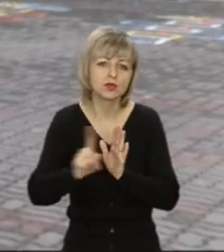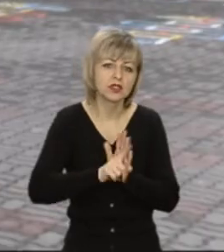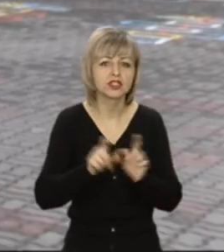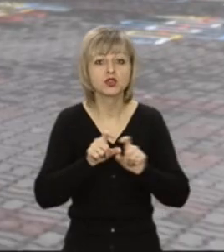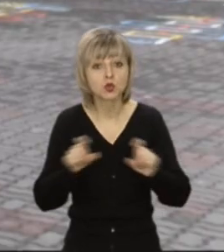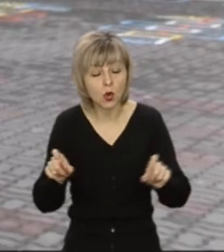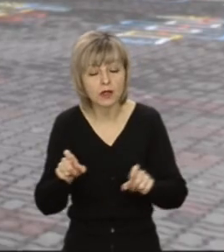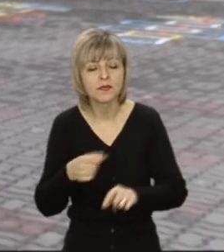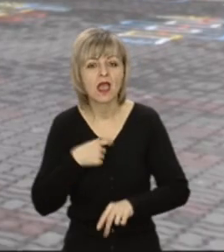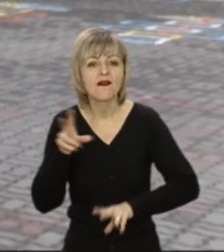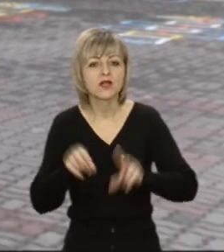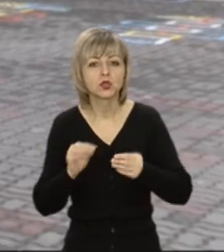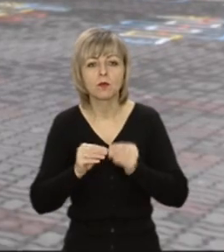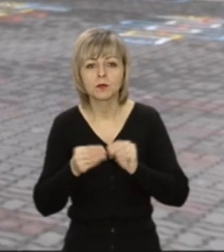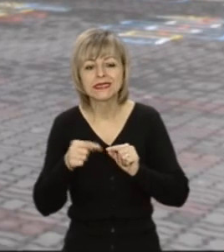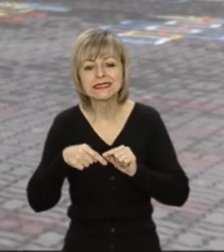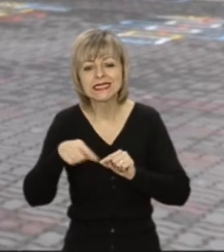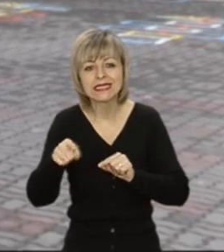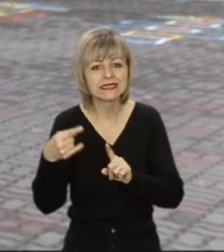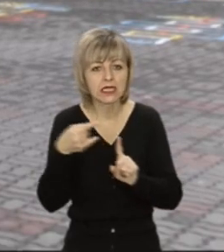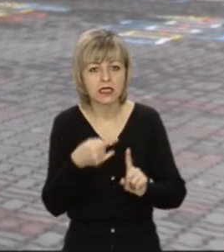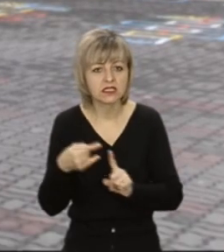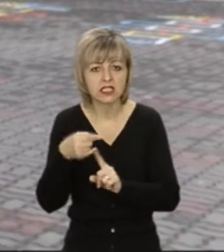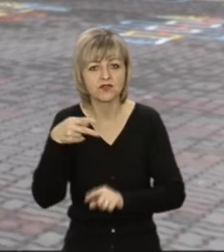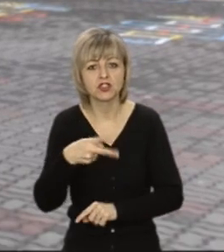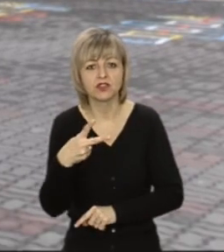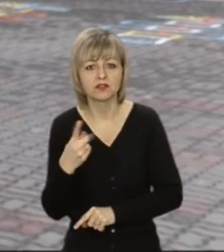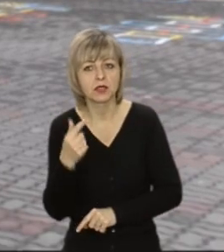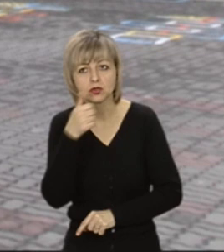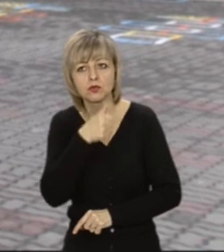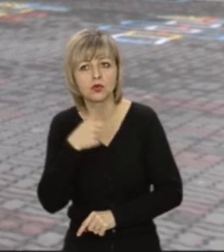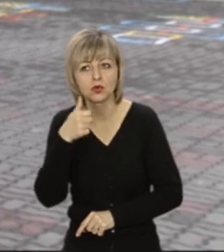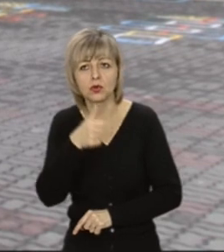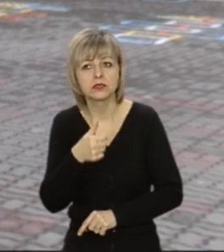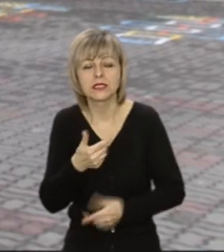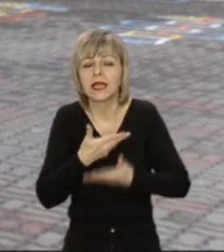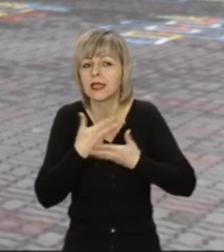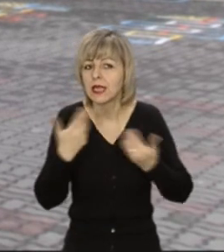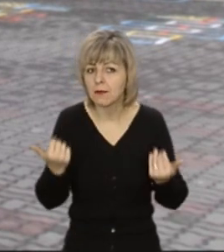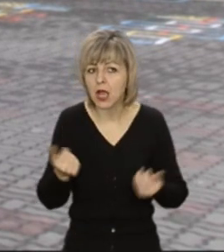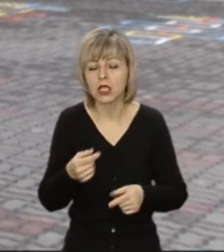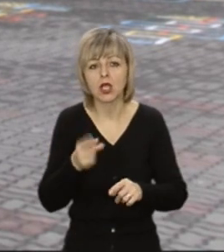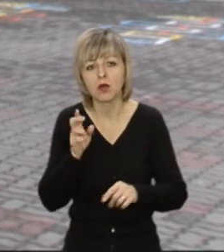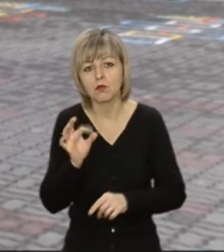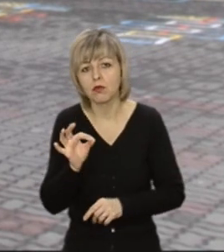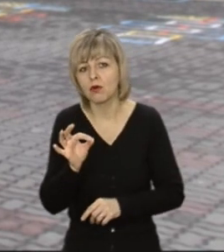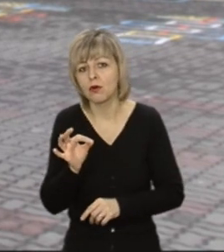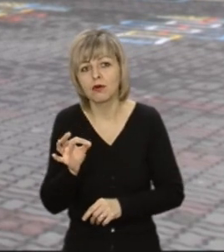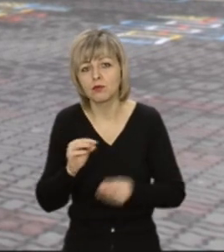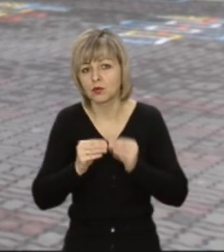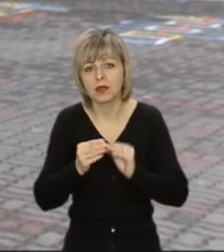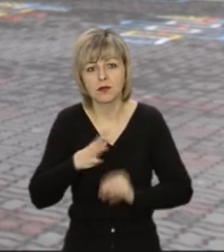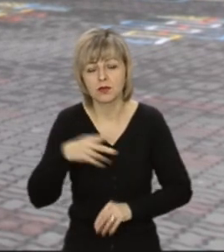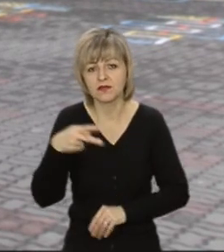школи. Я вважаю, що проблем з дистанційним вже в 2021 році немає, тому що виклик для нас це був